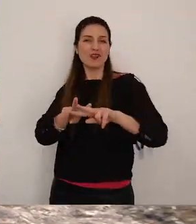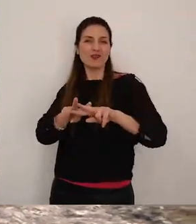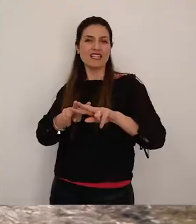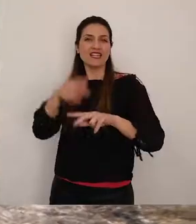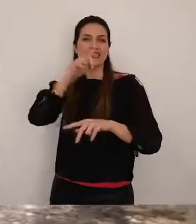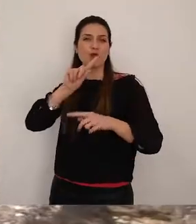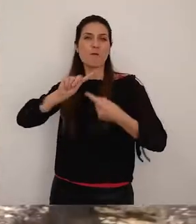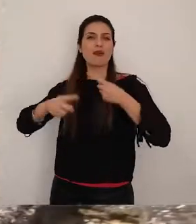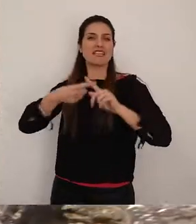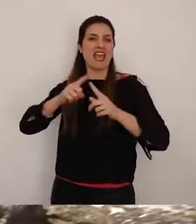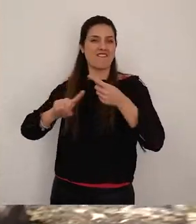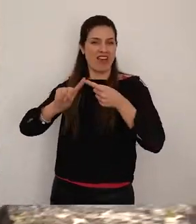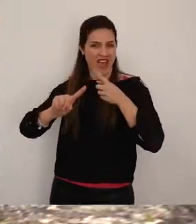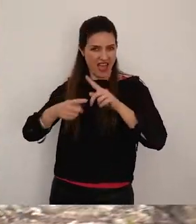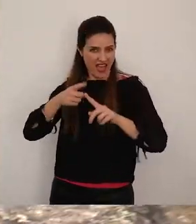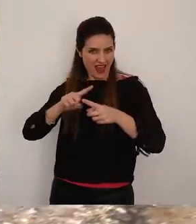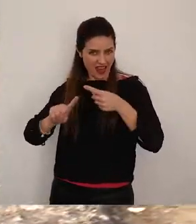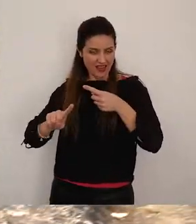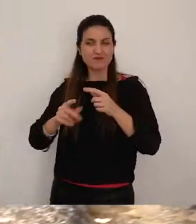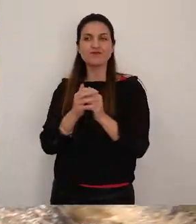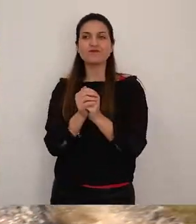presumibilmente di origine bizantina